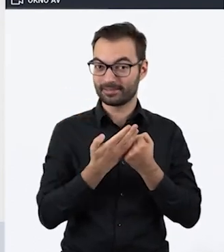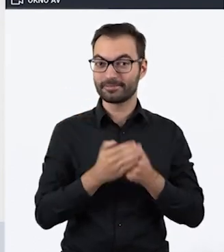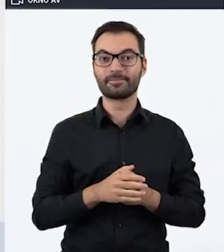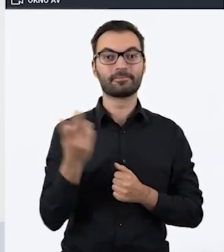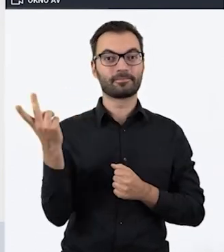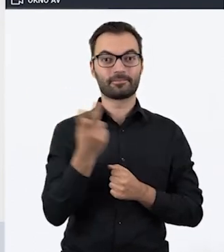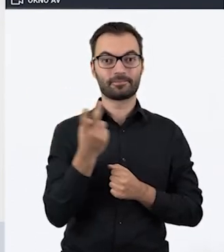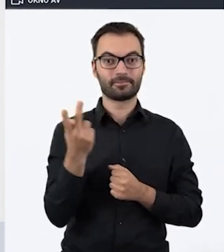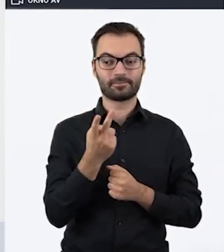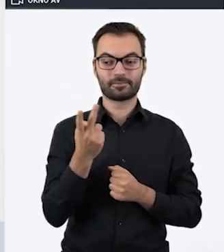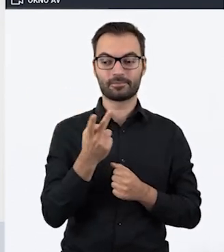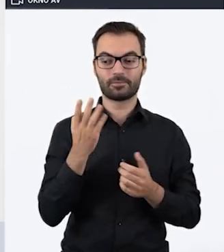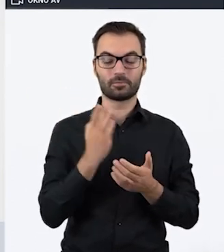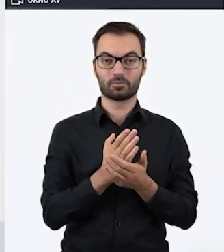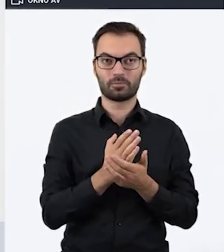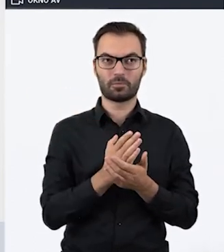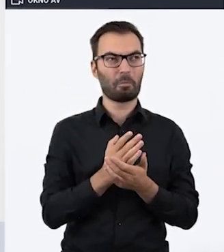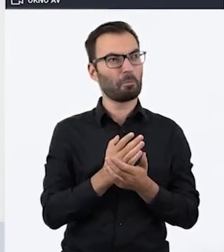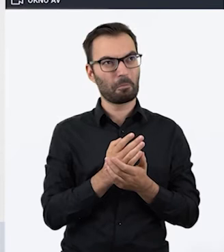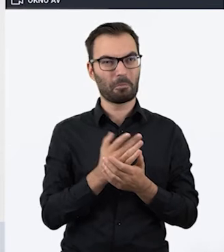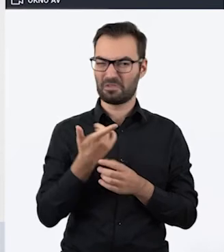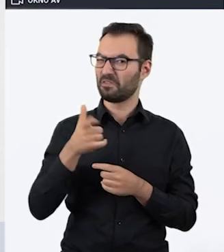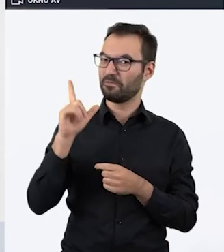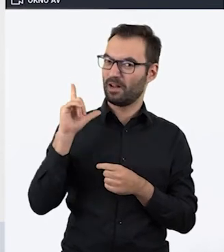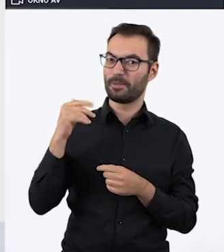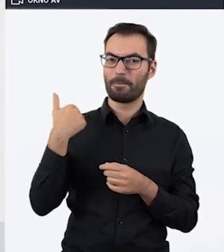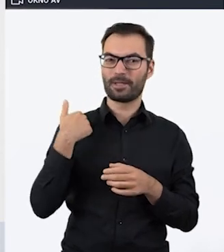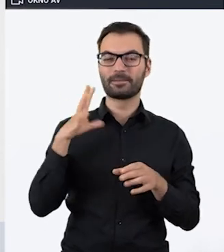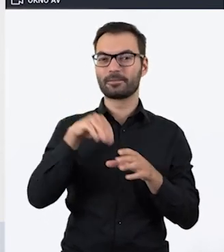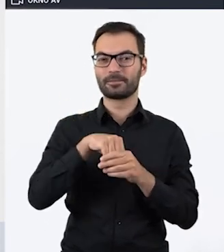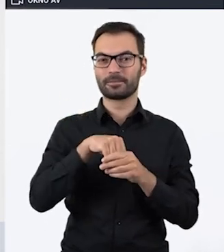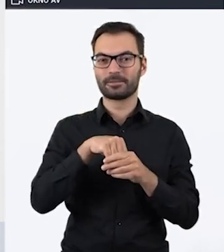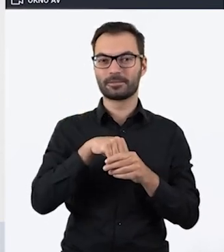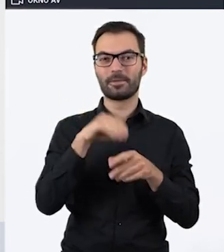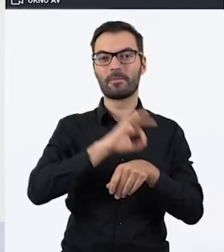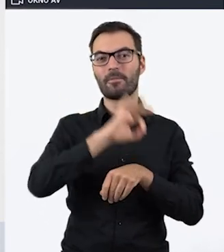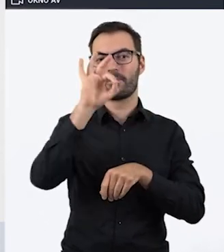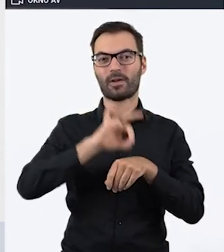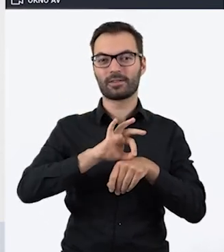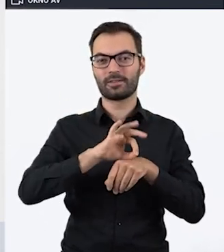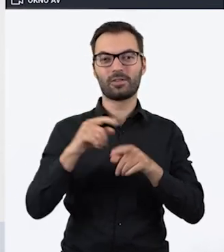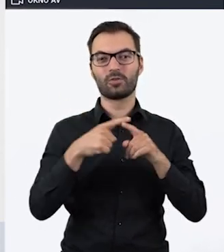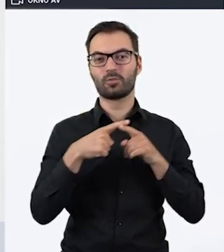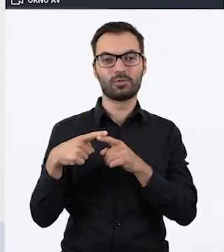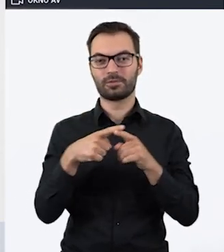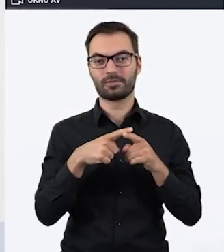już dwa lata temu brali udział w projekcie